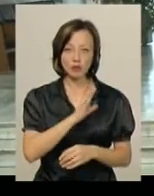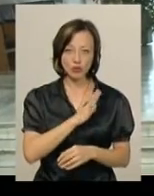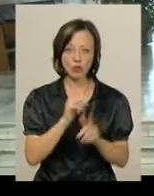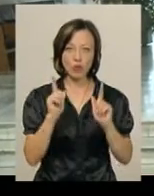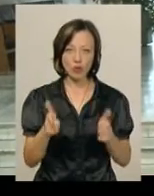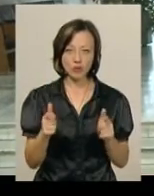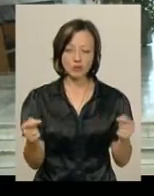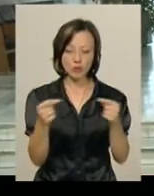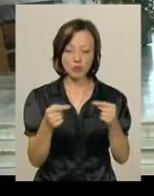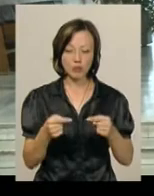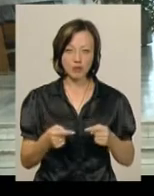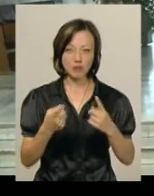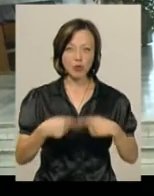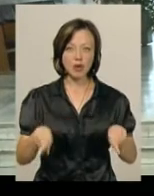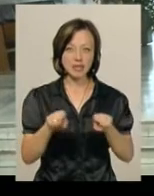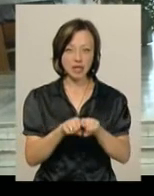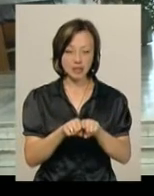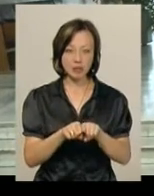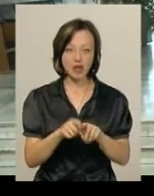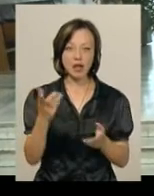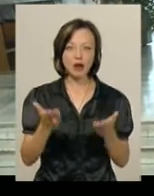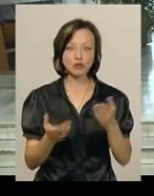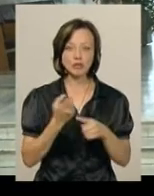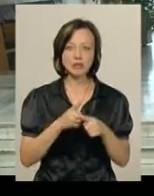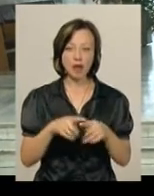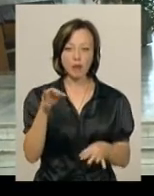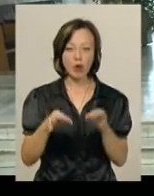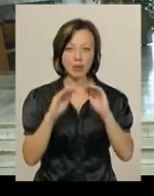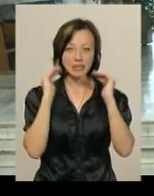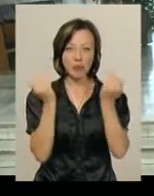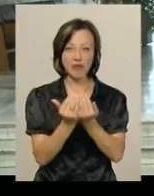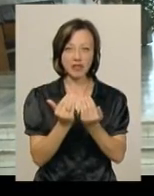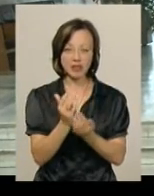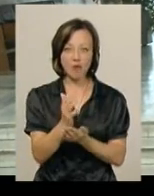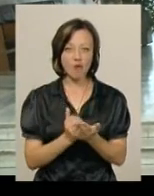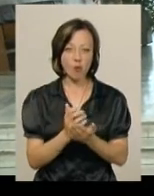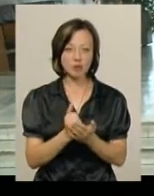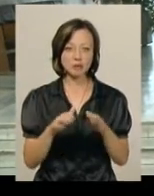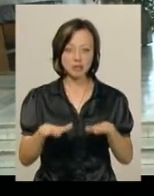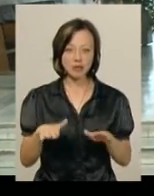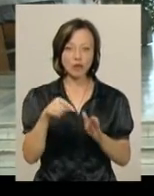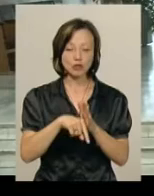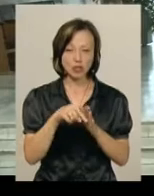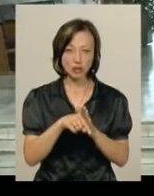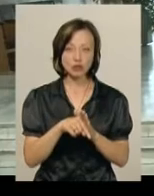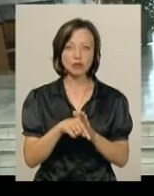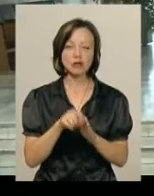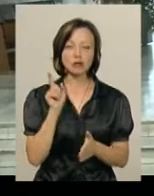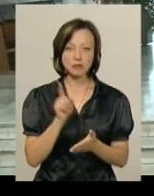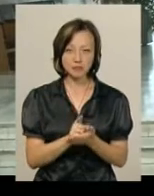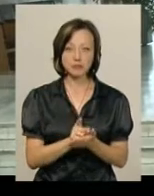погоджені з відповідними організаціями. Якщо це природозаповідний фонд місцевого значення, він